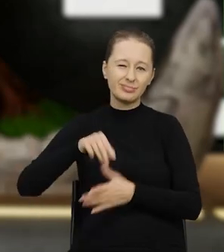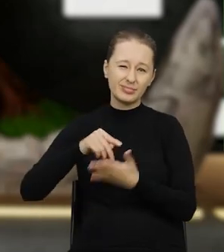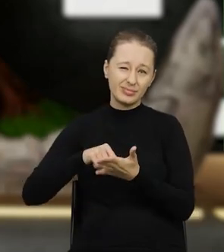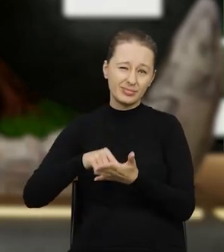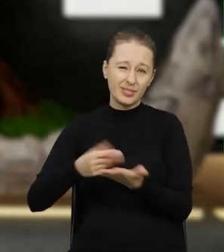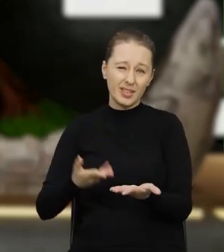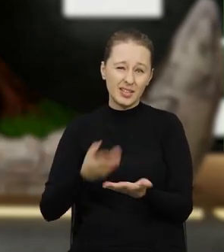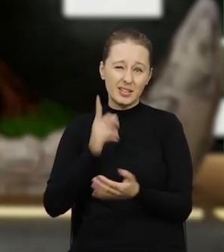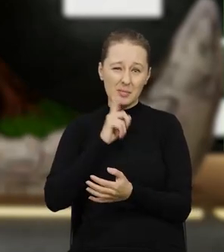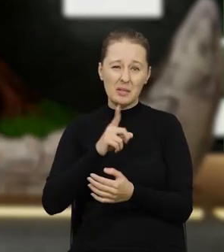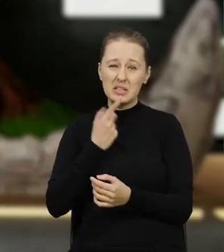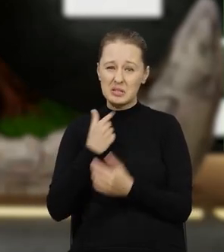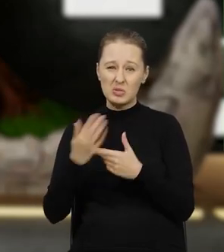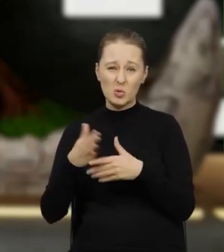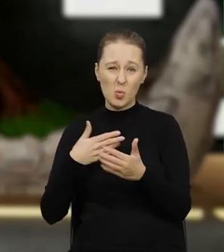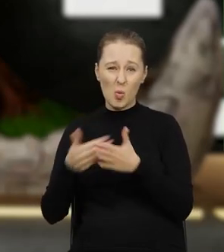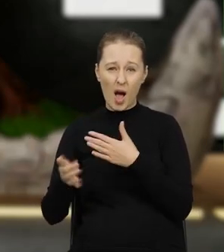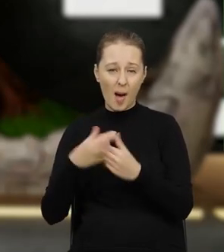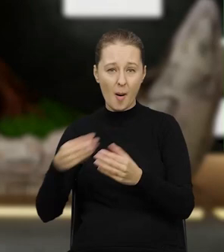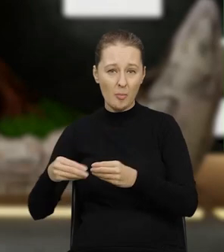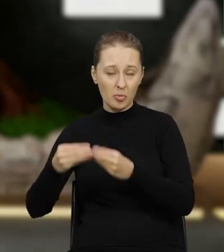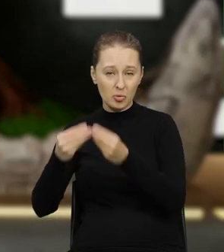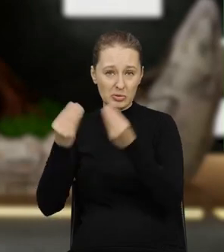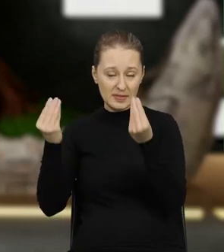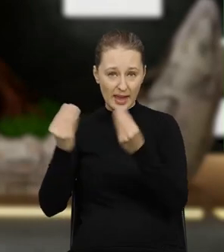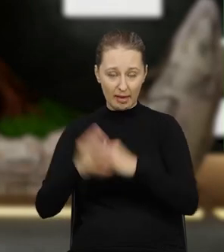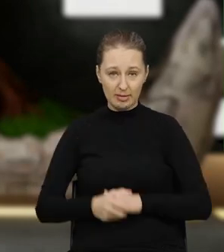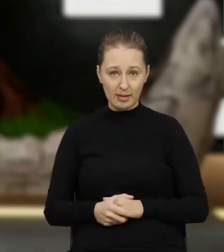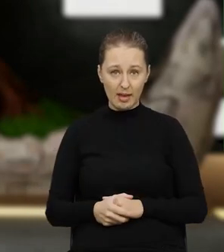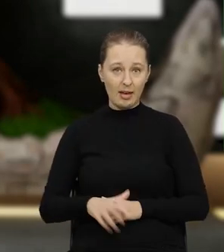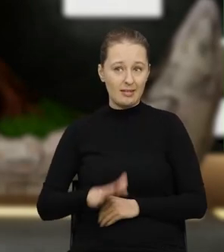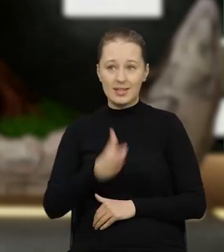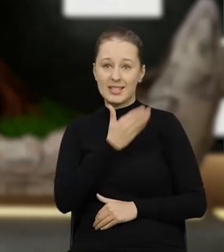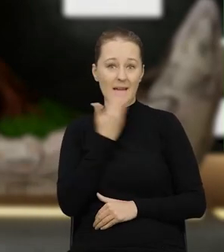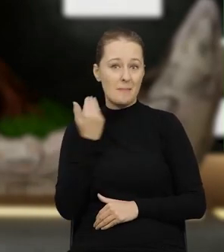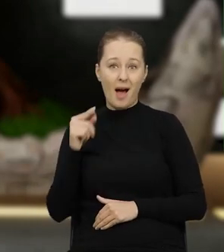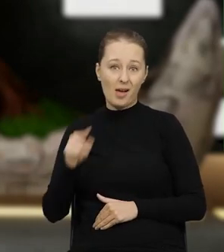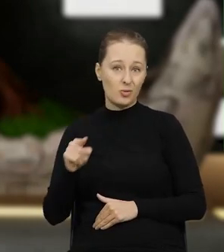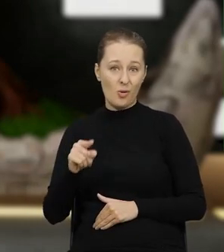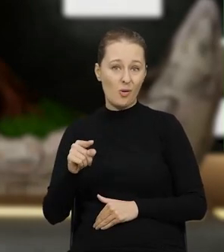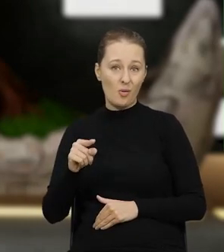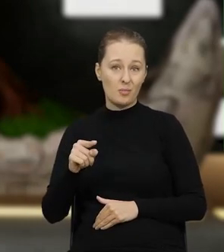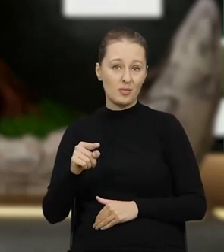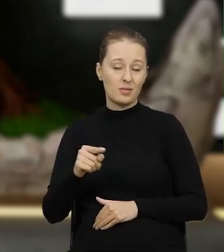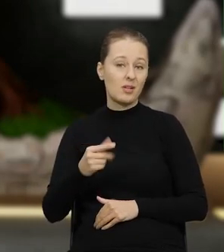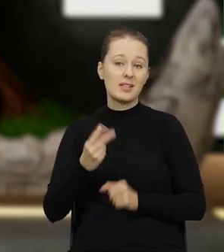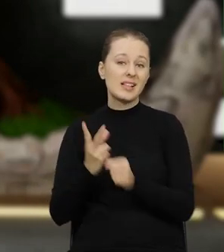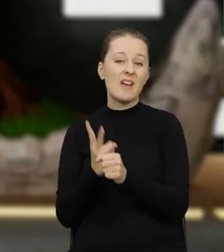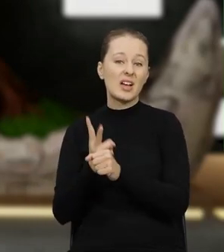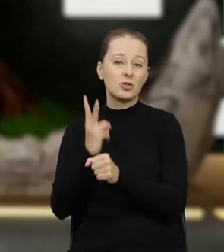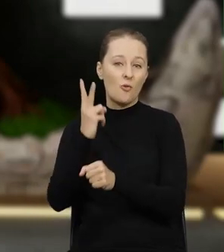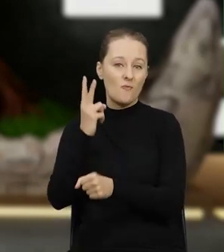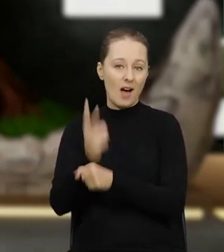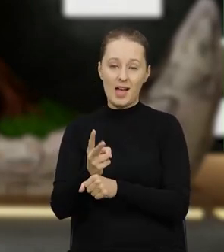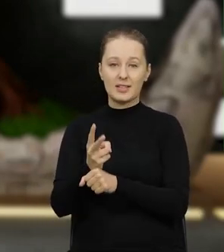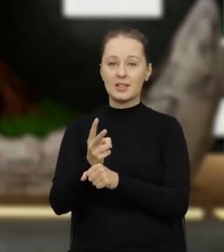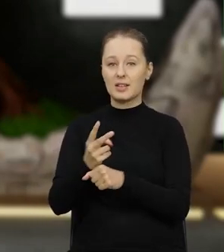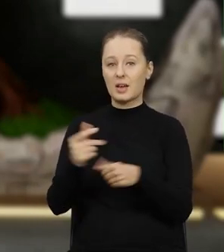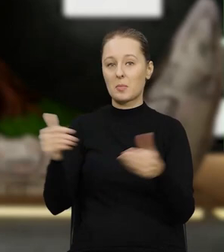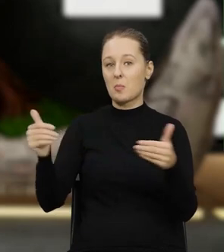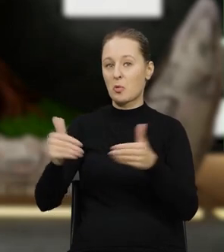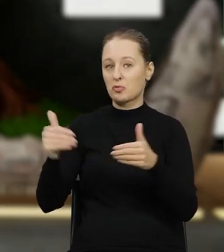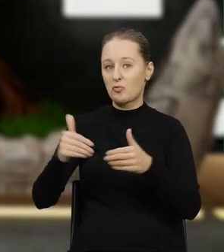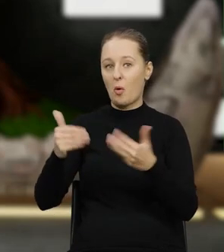są mniej rozwinięte i nie dysponują odpowiednio zaawansowanymi